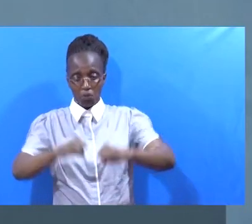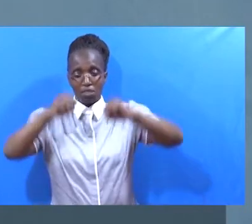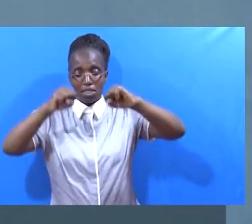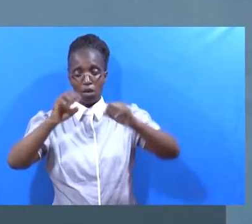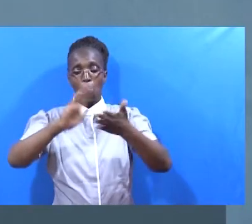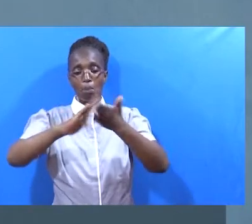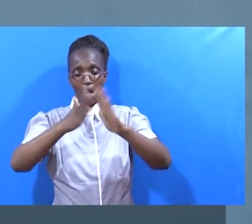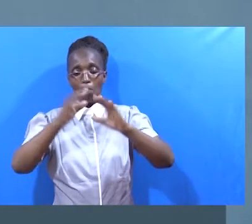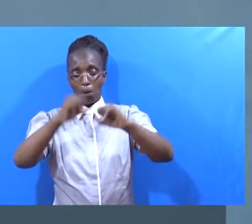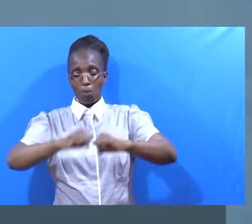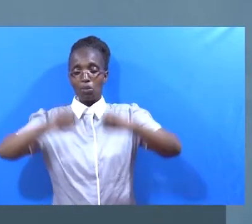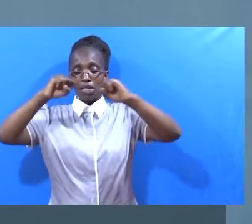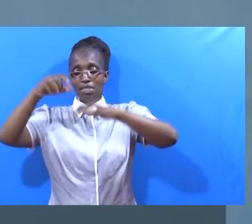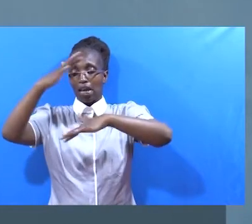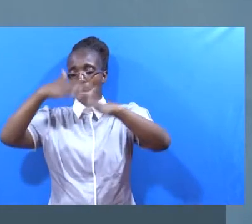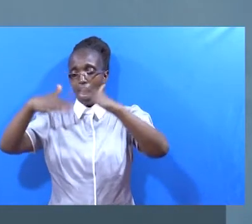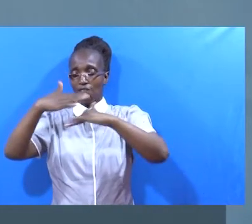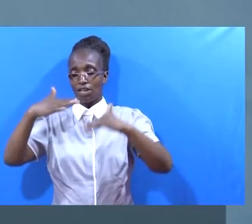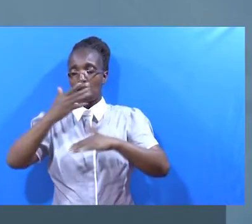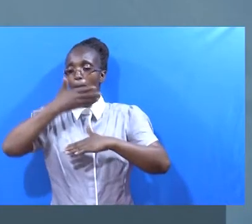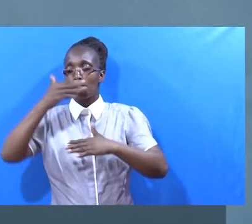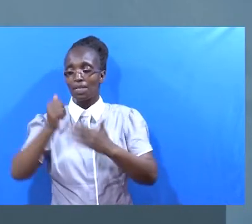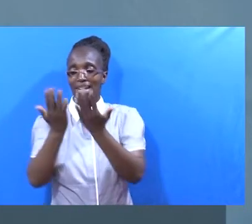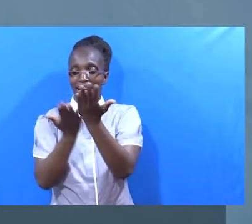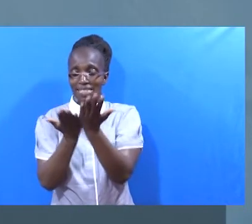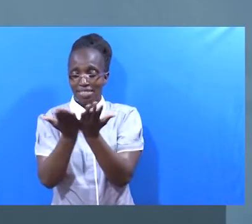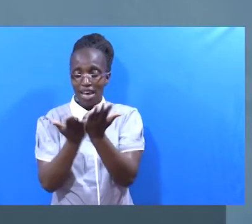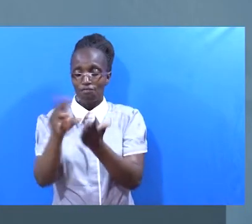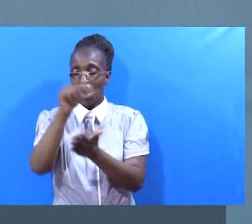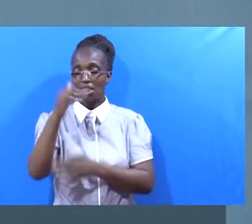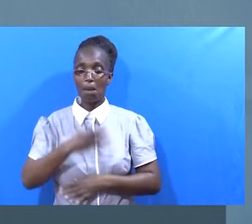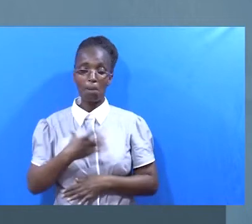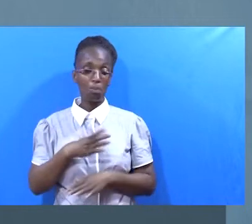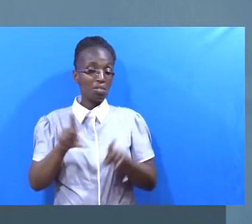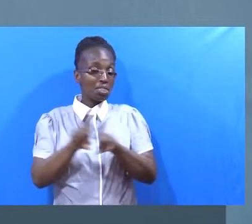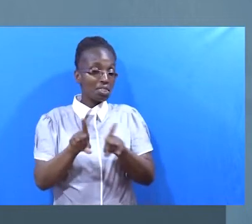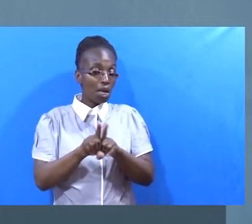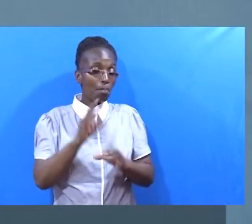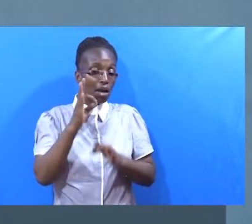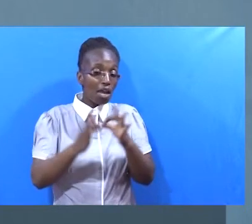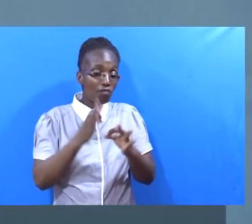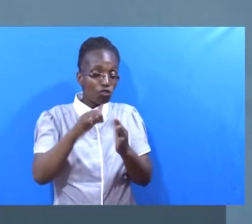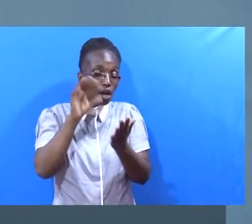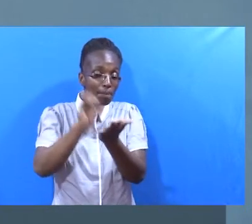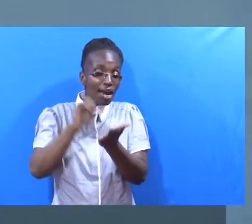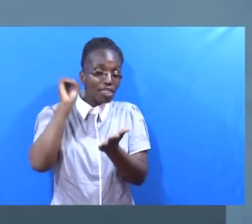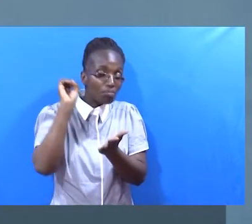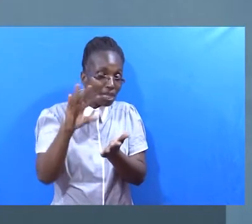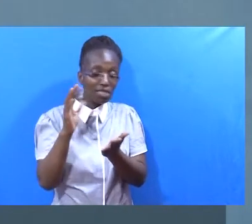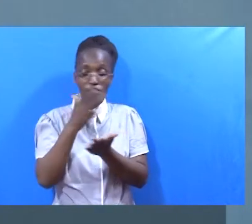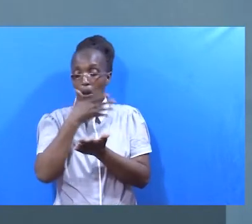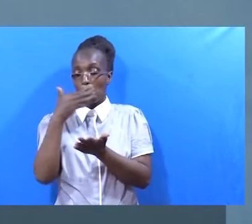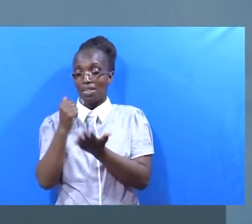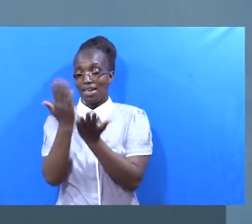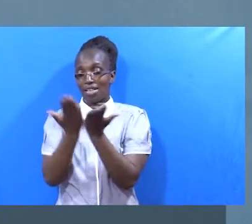Katika ufame wa mungu Twendo mtazamaji wangu Tumikia wengkini Atakama itachukua gana magani Tumikia